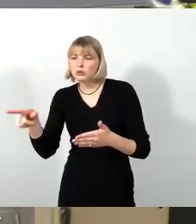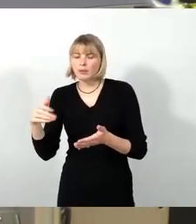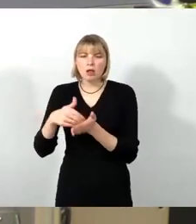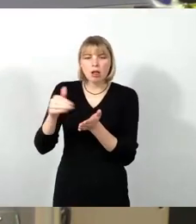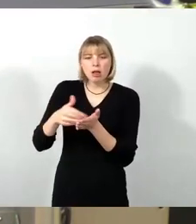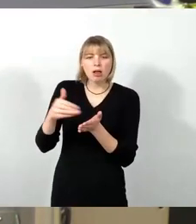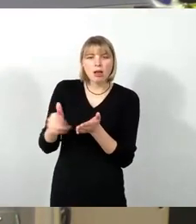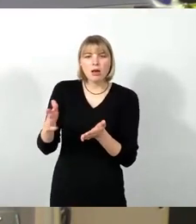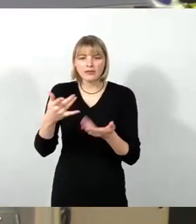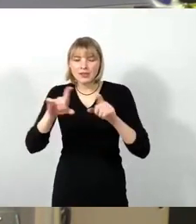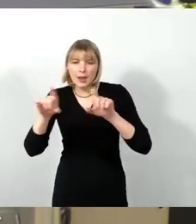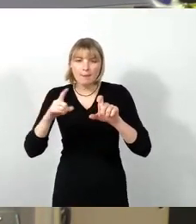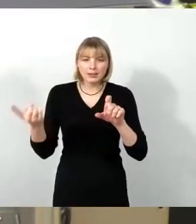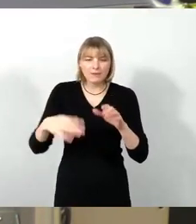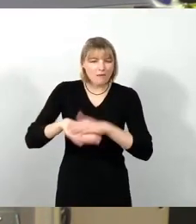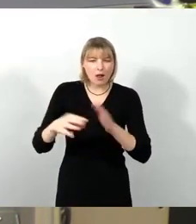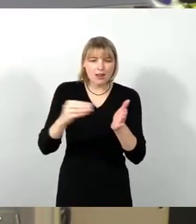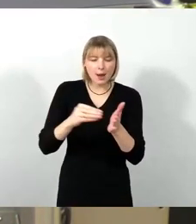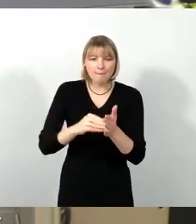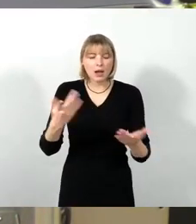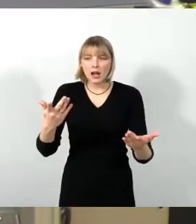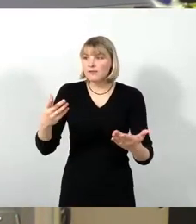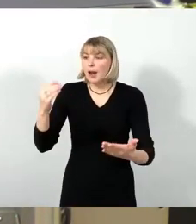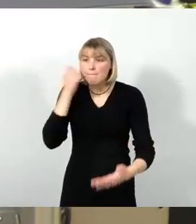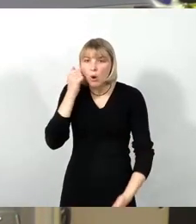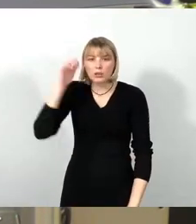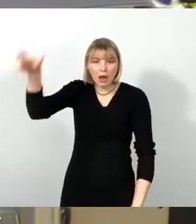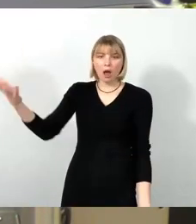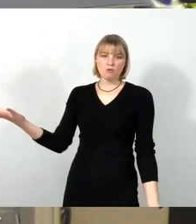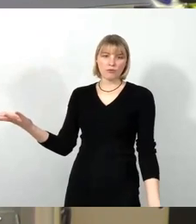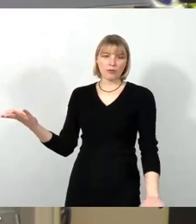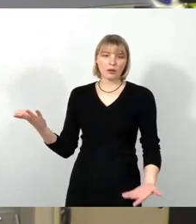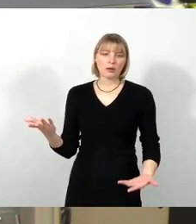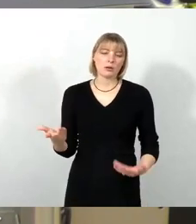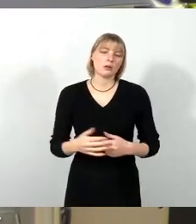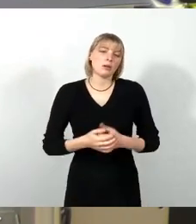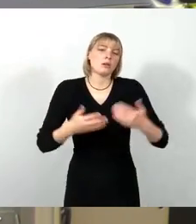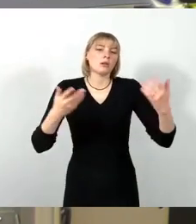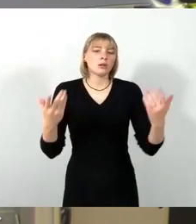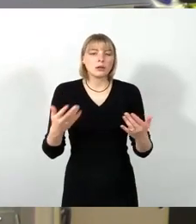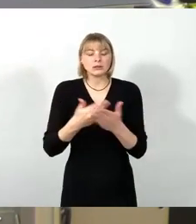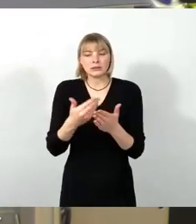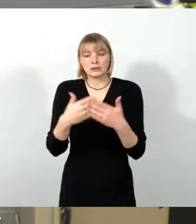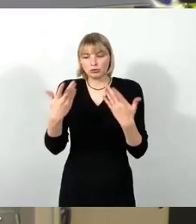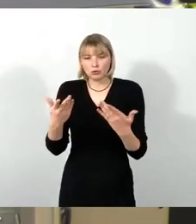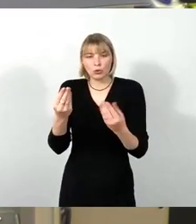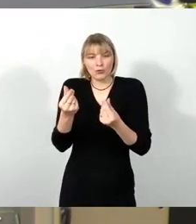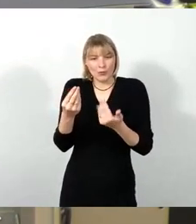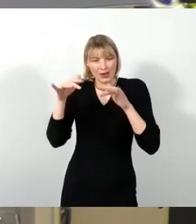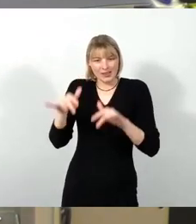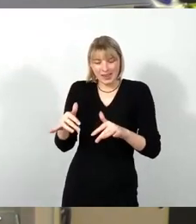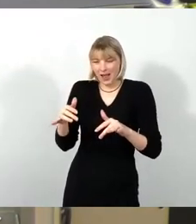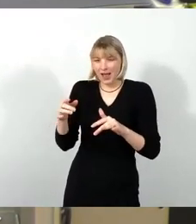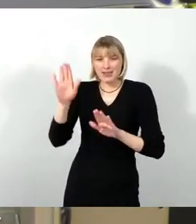Thema mal, da sind die auch schon wieder die Bösen. Und da merkt man, wie Sie mit Demokratie umgehen, weil Sie wollen nur, dass